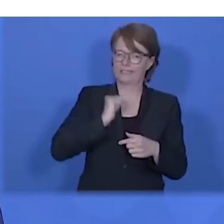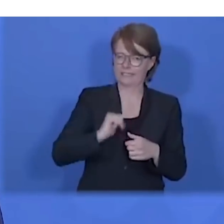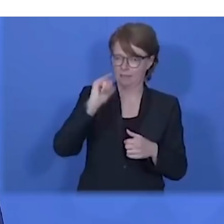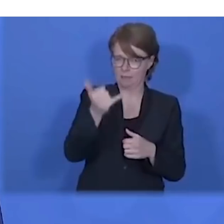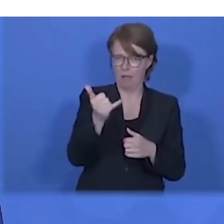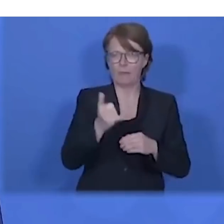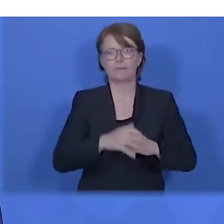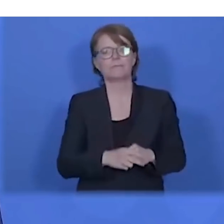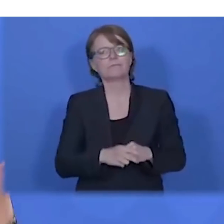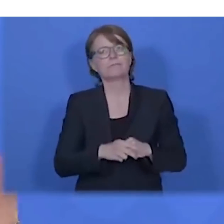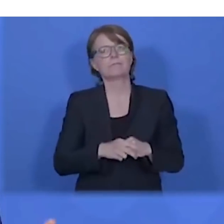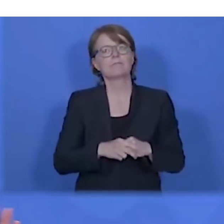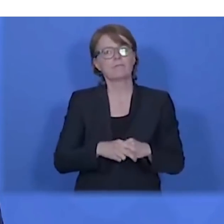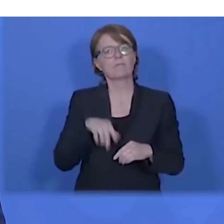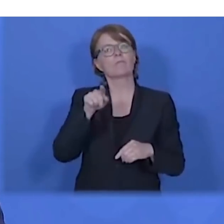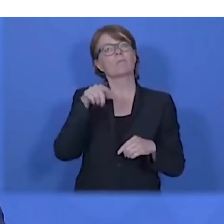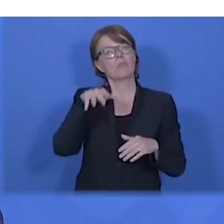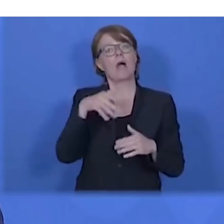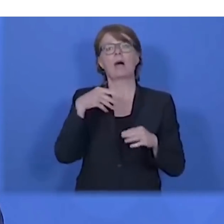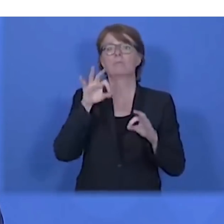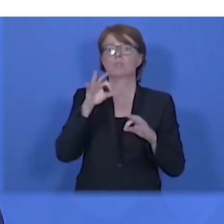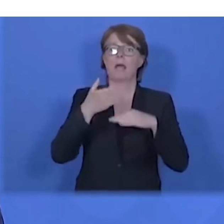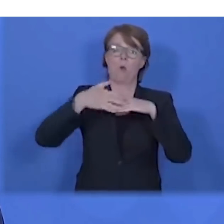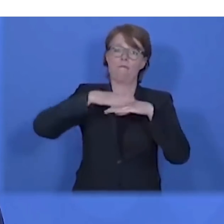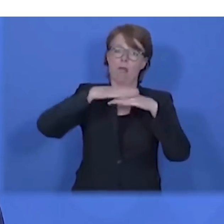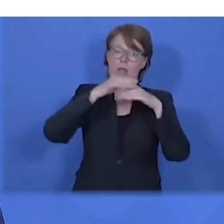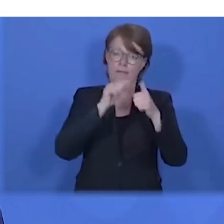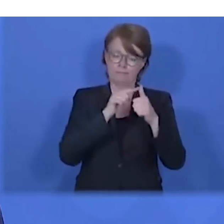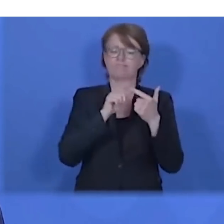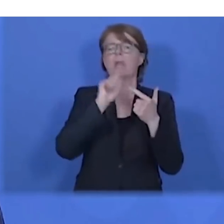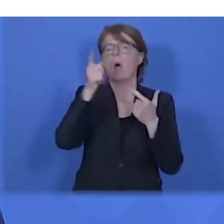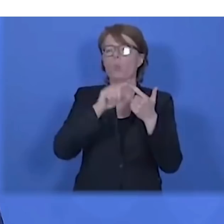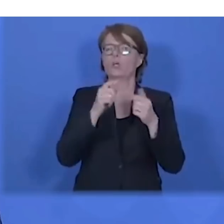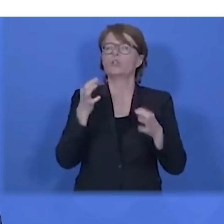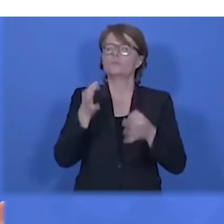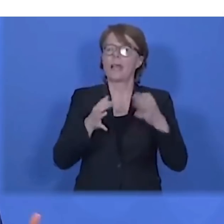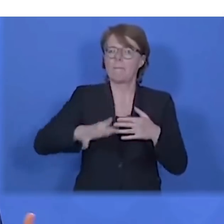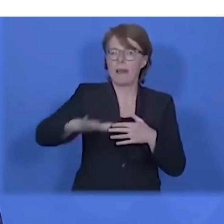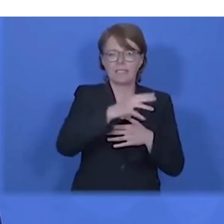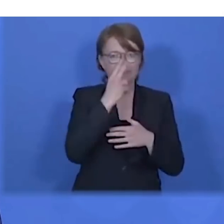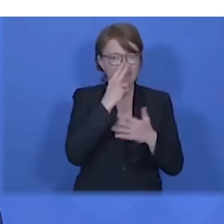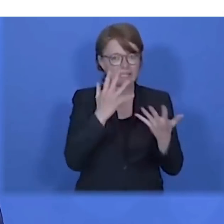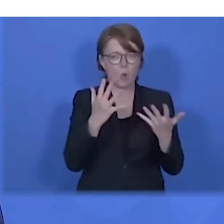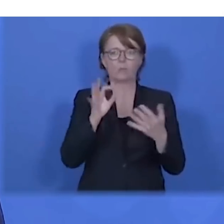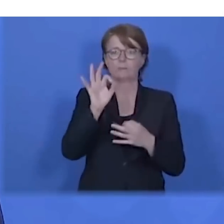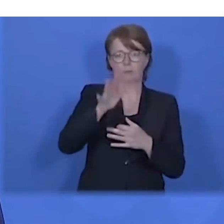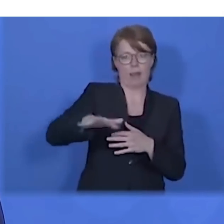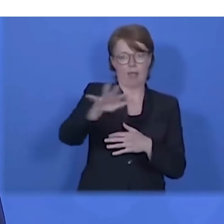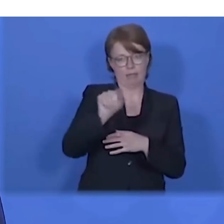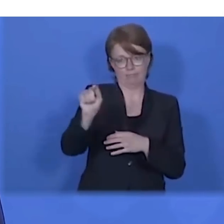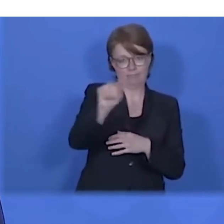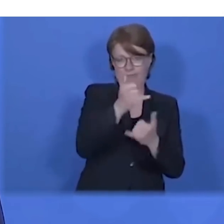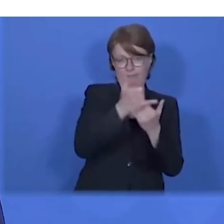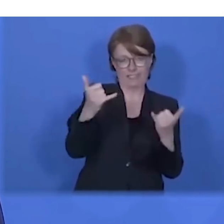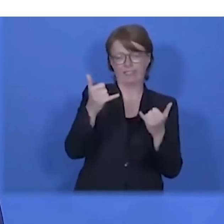Wir haben uns entschlossen, mit Auflagen auch Spielplätze wieder öffnen zu können. Das werden die Länder auch im